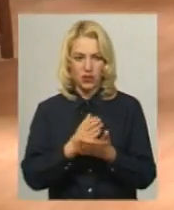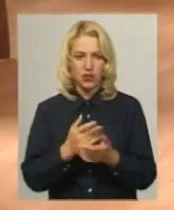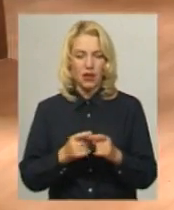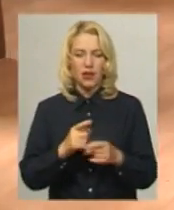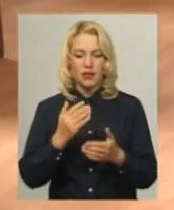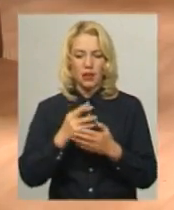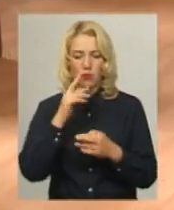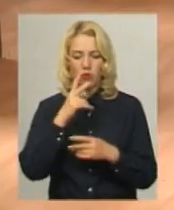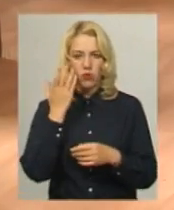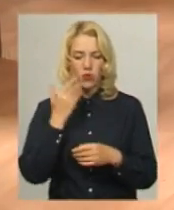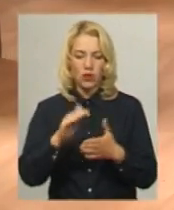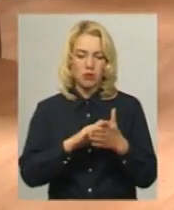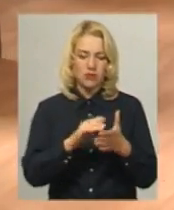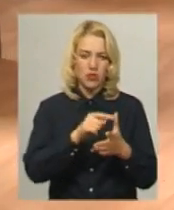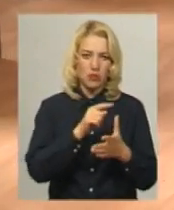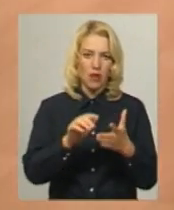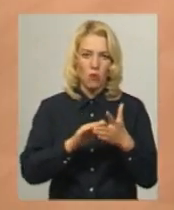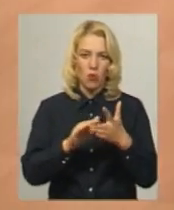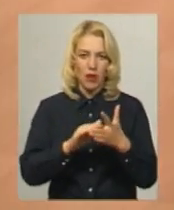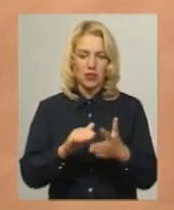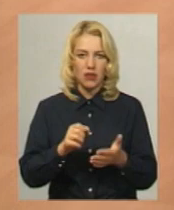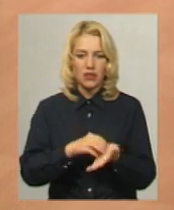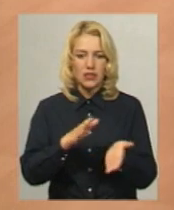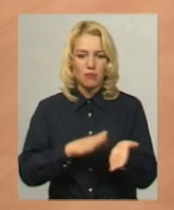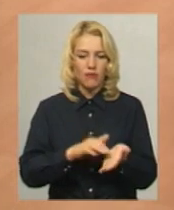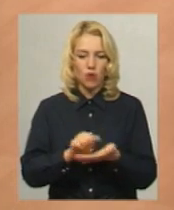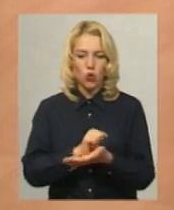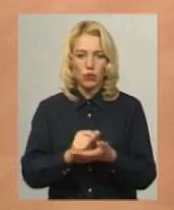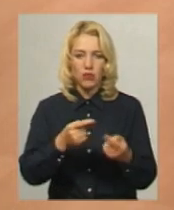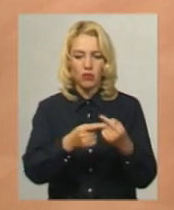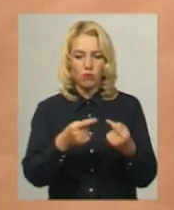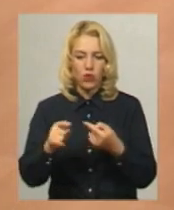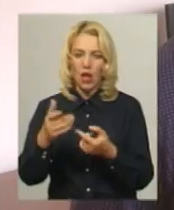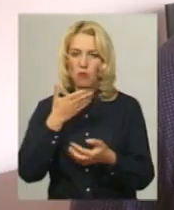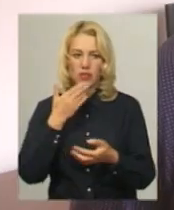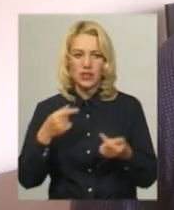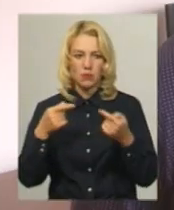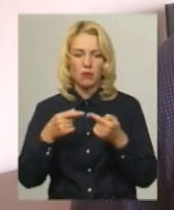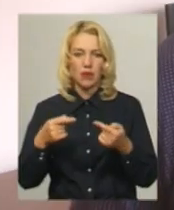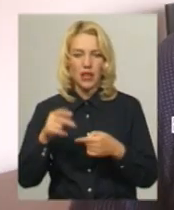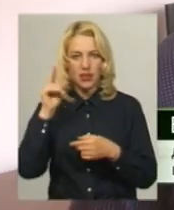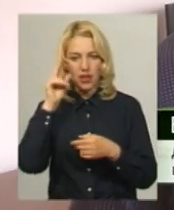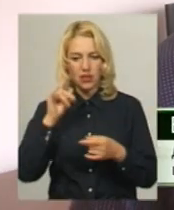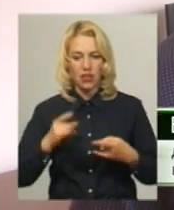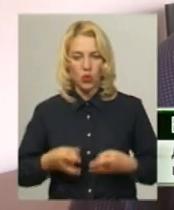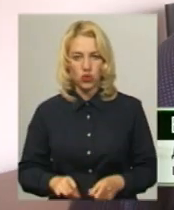Лопатовський, коли прізвища, імена і по батькові написані в документах по-різному, або не співпадає дата народження. В такому випадку